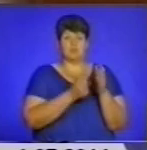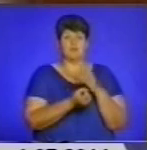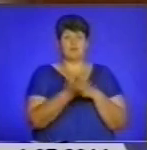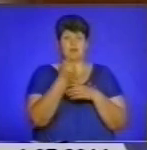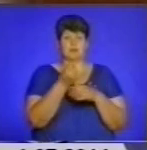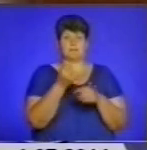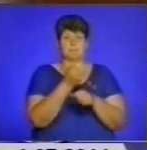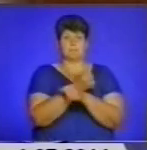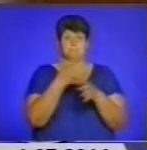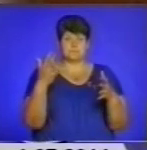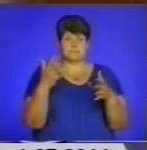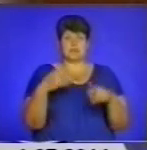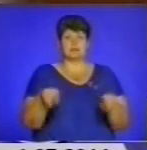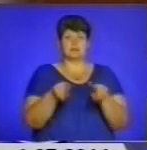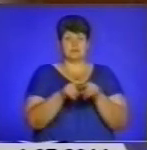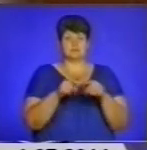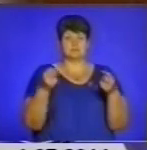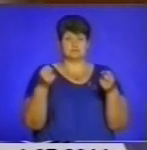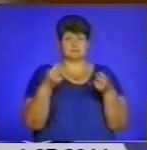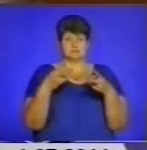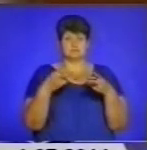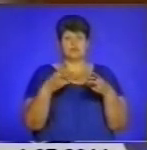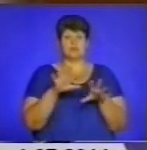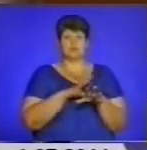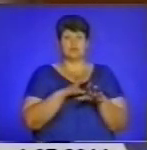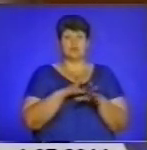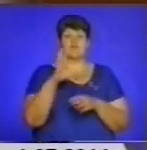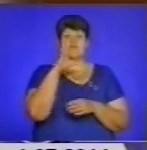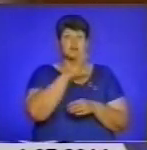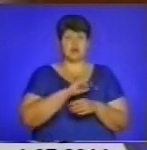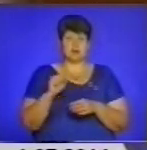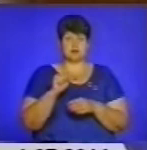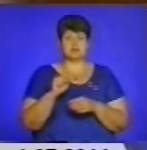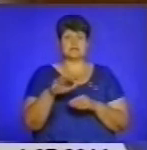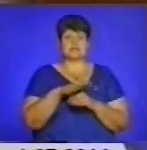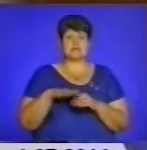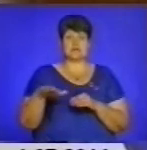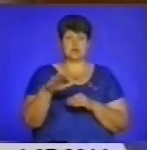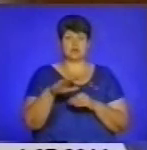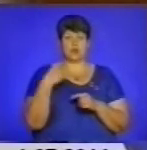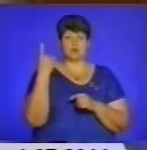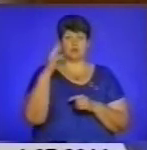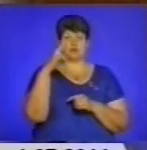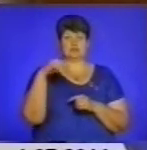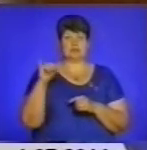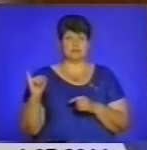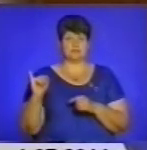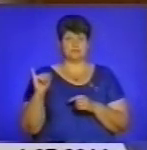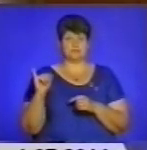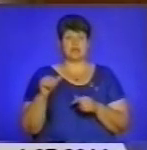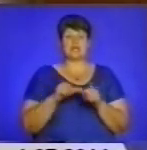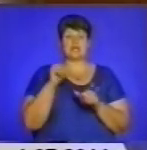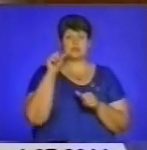боєприпаси, а також спецзасоби, які безпосередньо були викрадені з території обласного ДАЄ. Крім того,